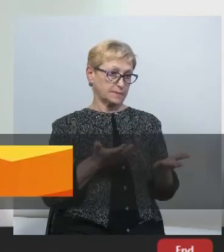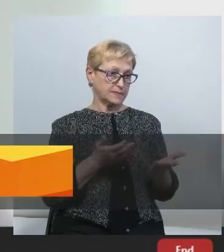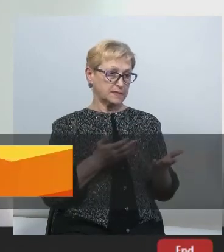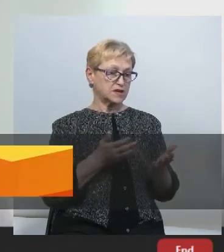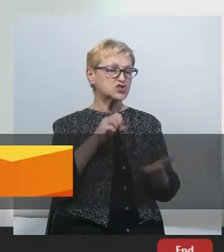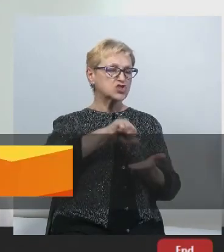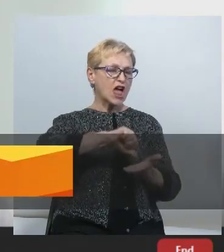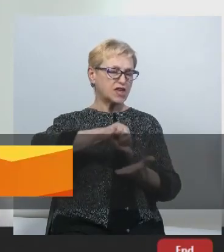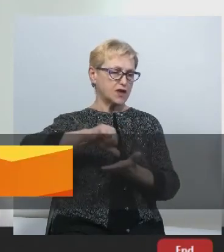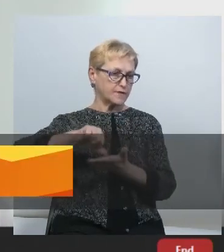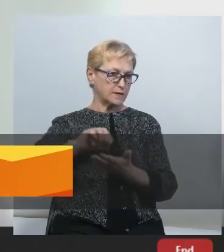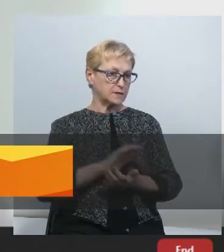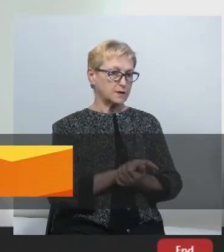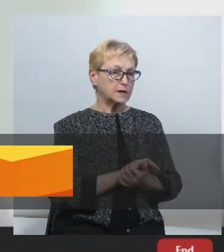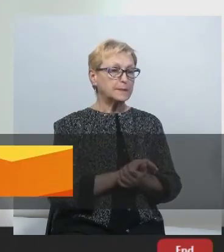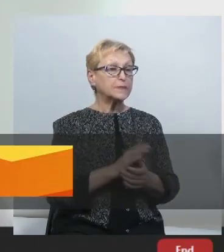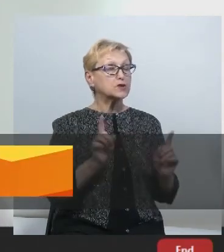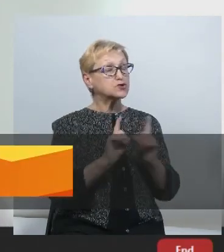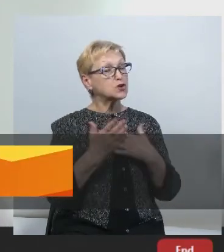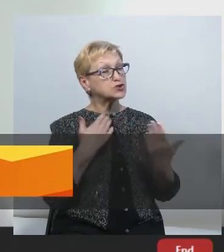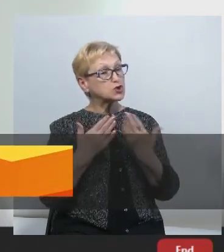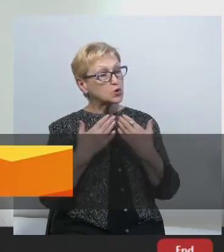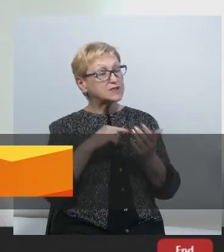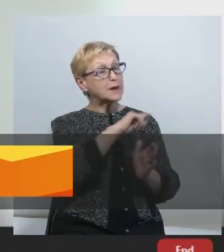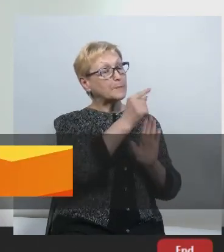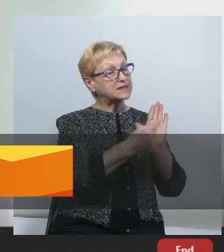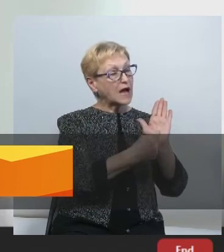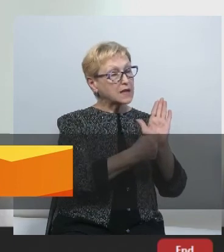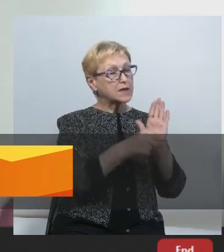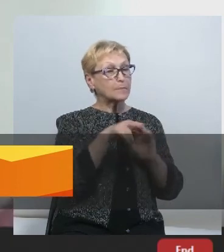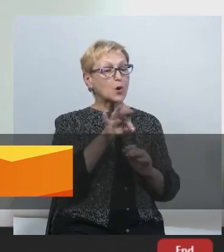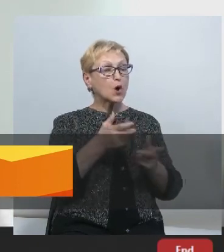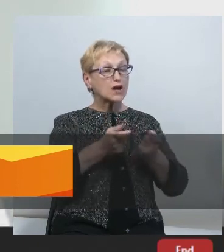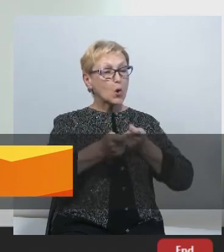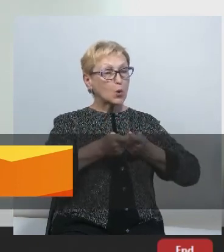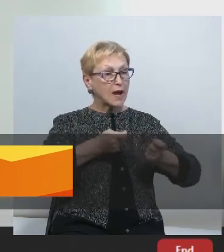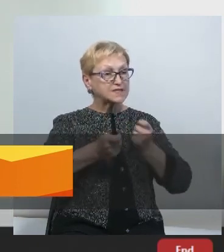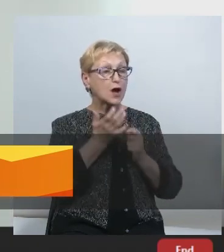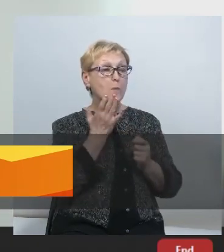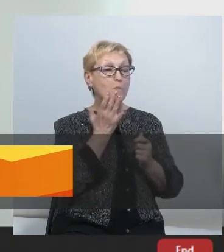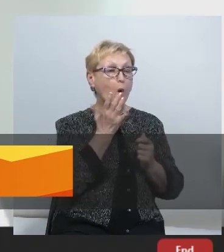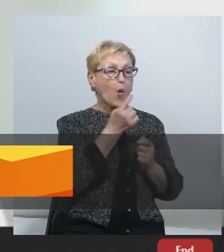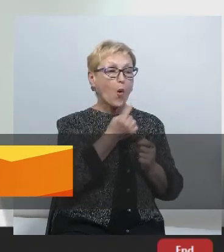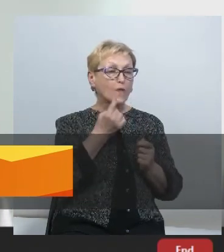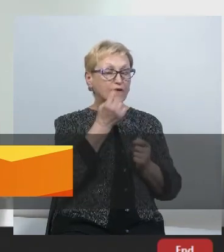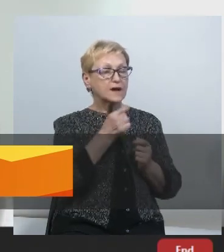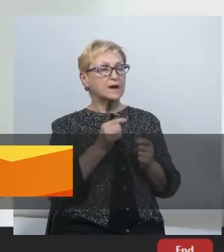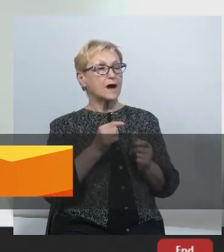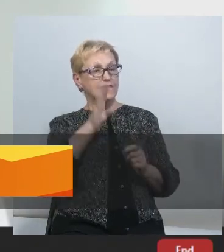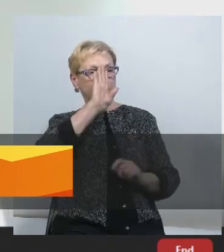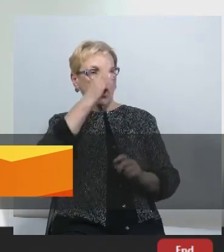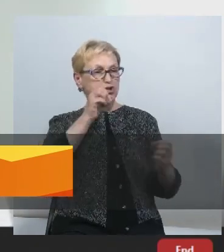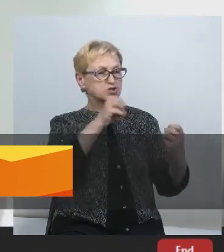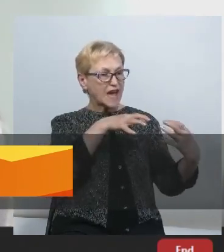членів. Що стосується питання про регуляцію мови ворожнечі, ви знаєте, з одного боку